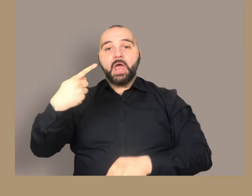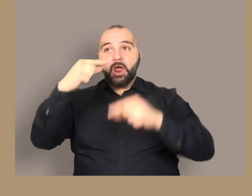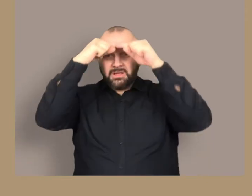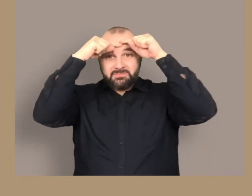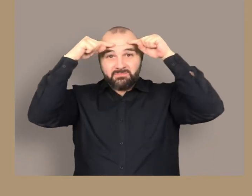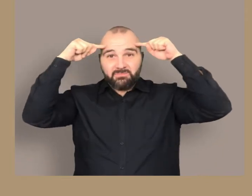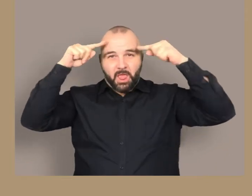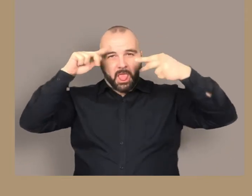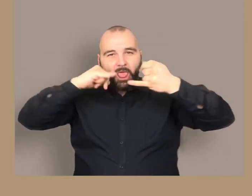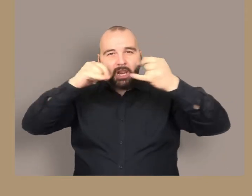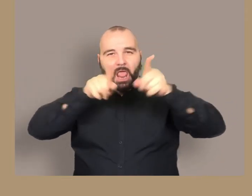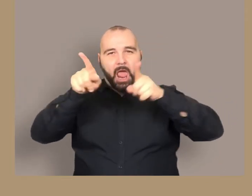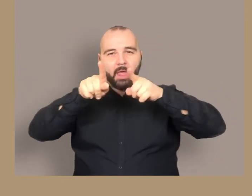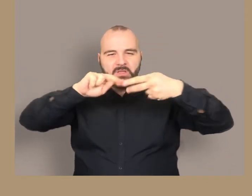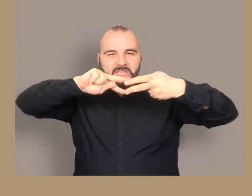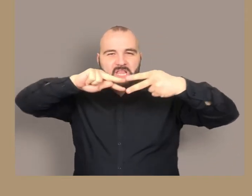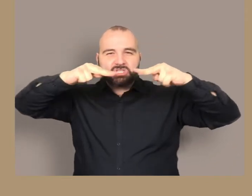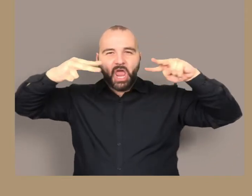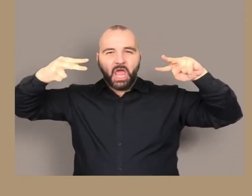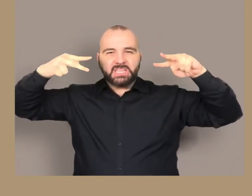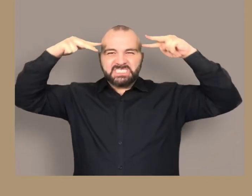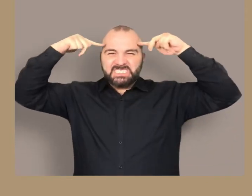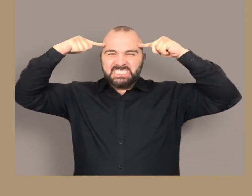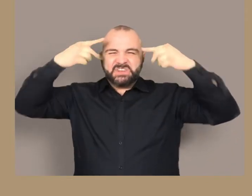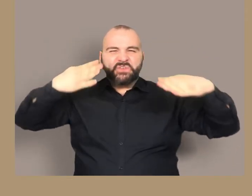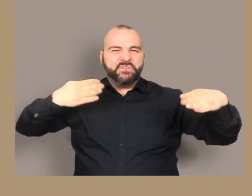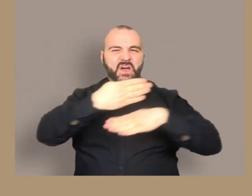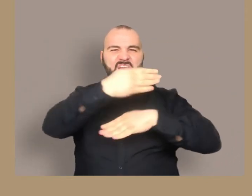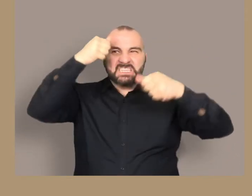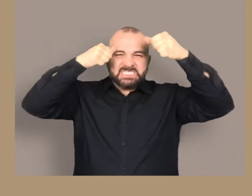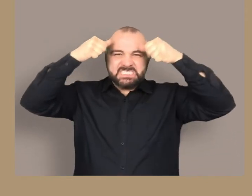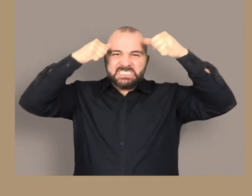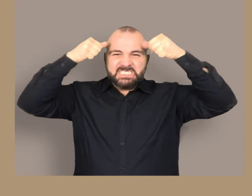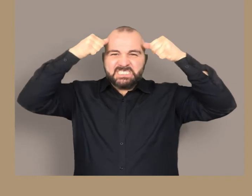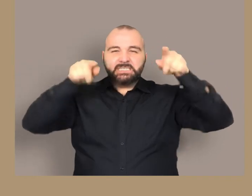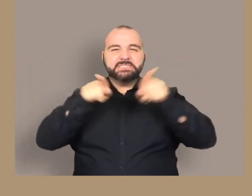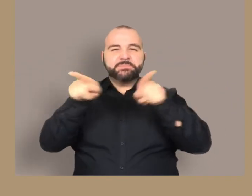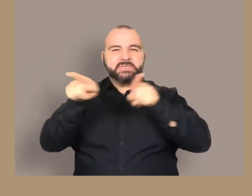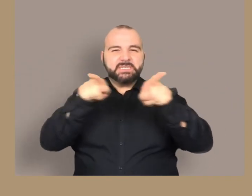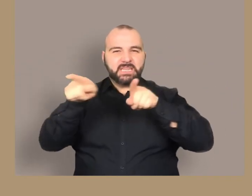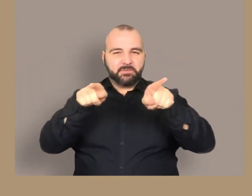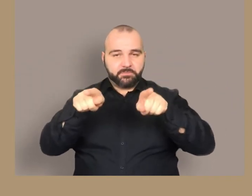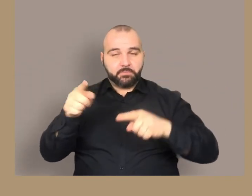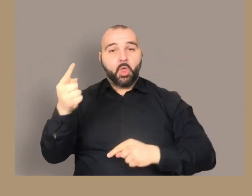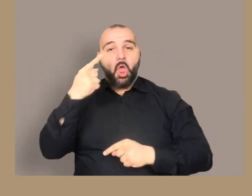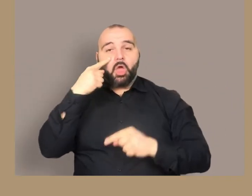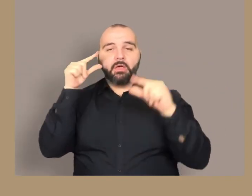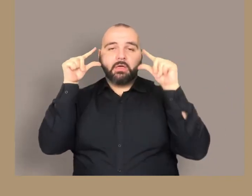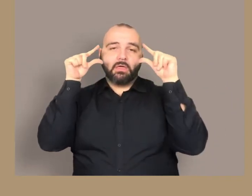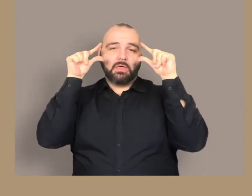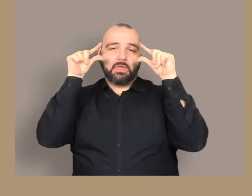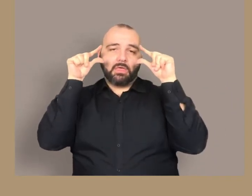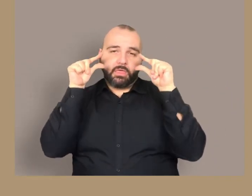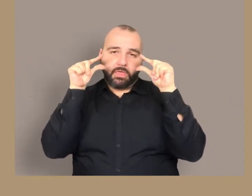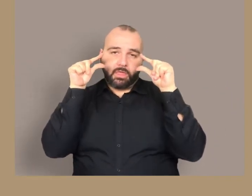La fronte è cinta da due rami intrecciati con lunghe spine, che feriscono la pelle. Le palpebre degli